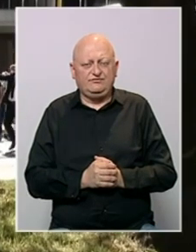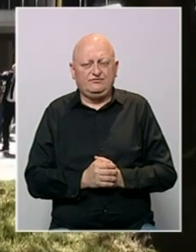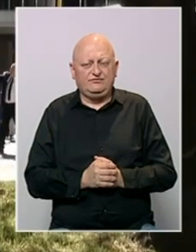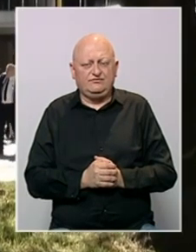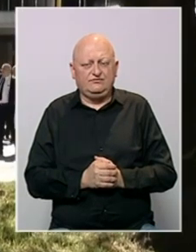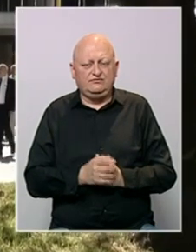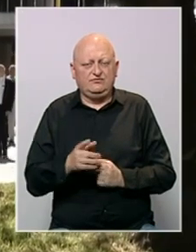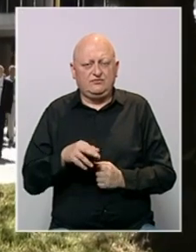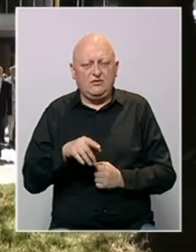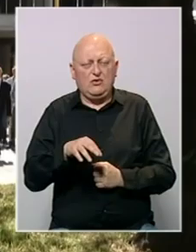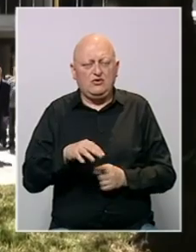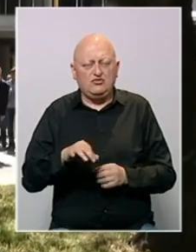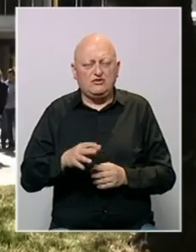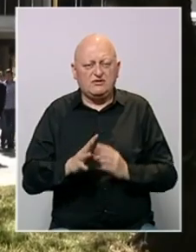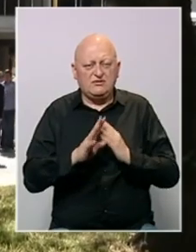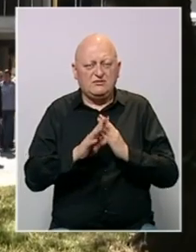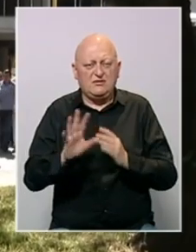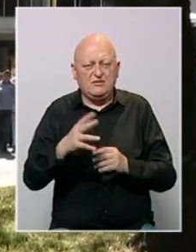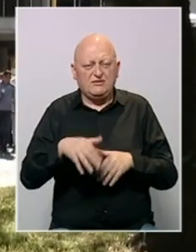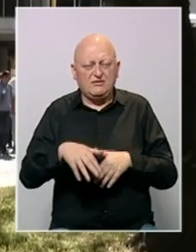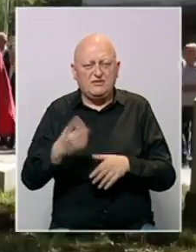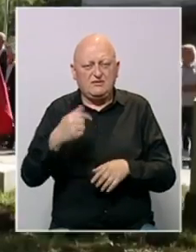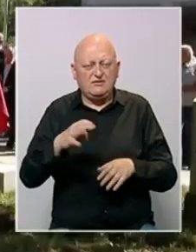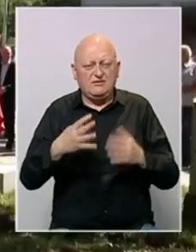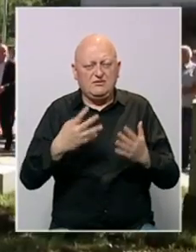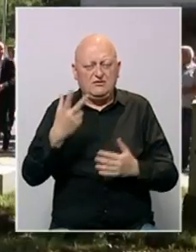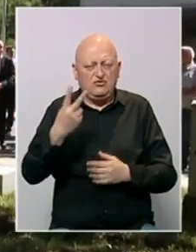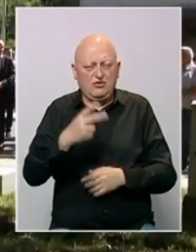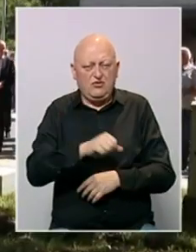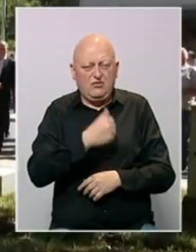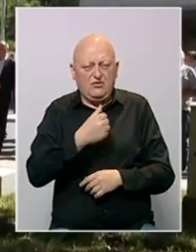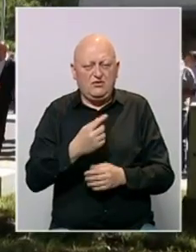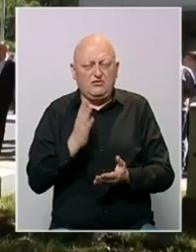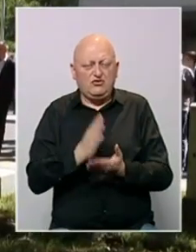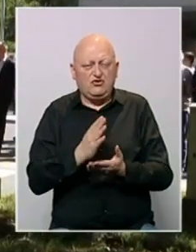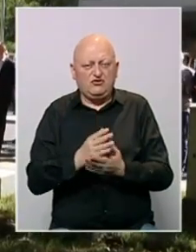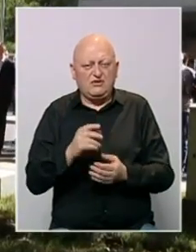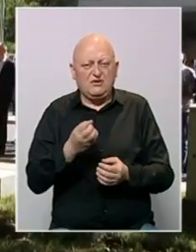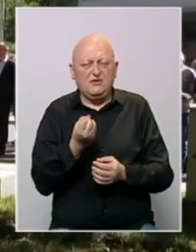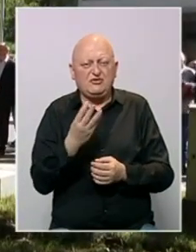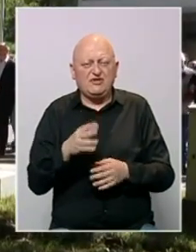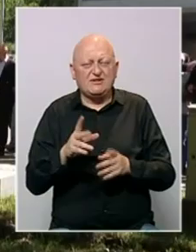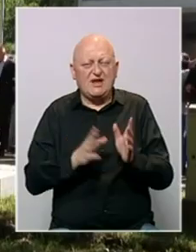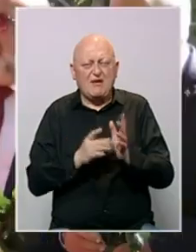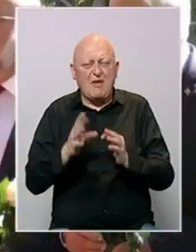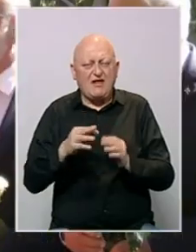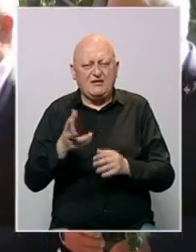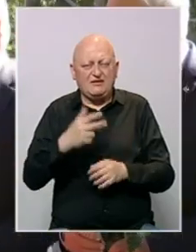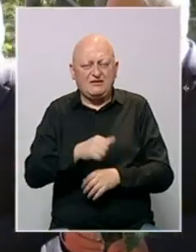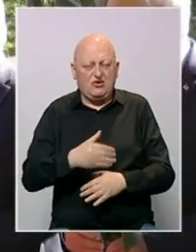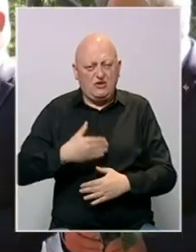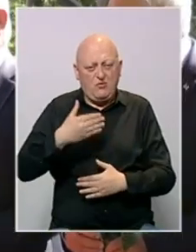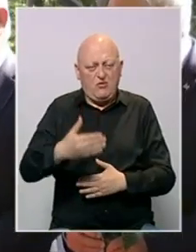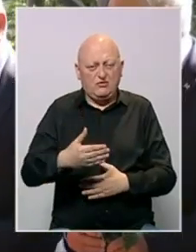O izlasku Tuzlanske kolone 15. svibnja 1992. godine i događajima na Brčanskoj Malti 30 godina